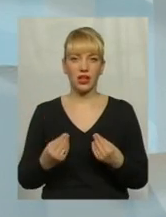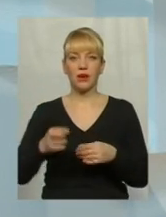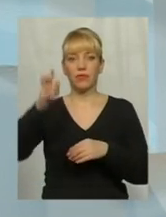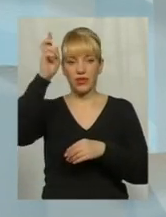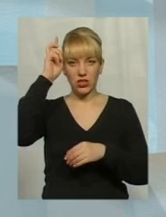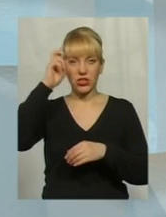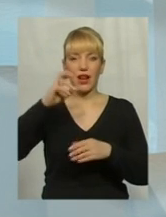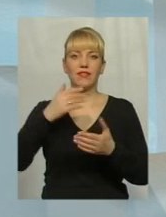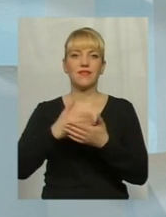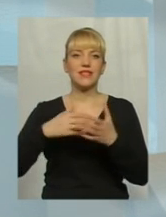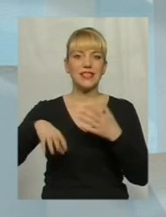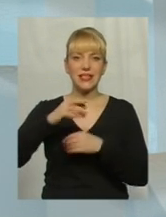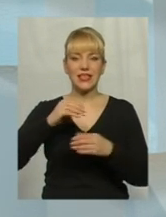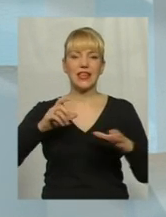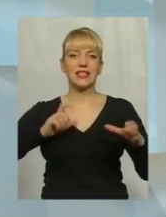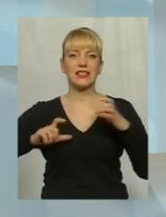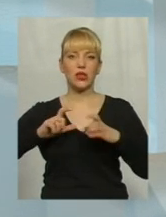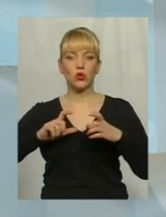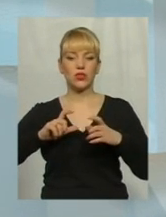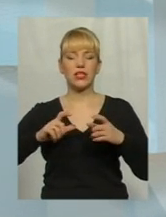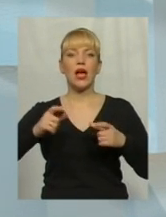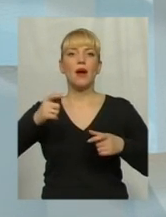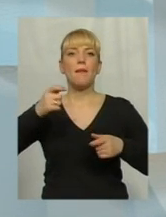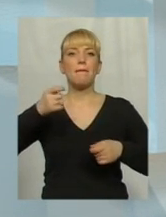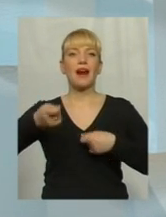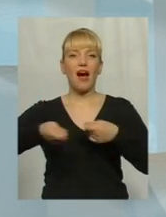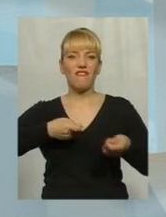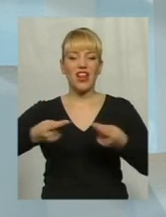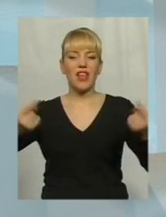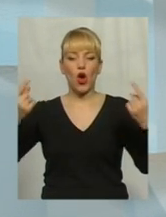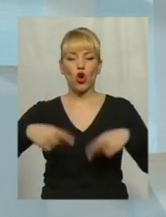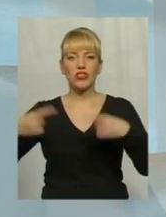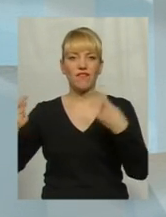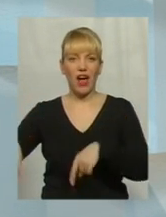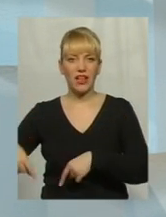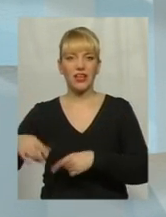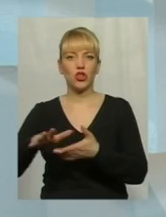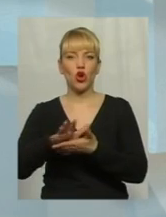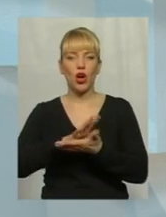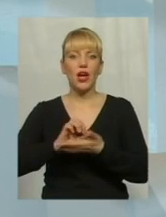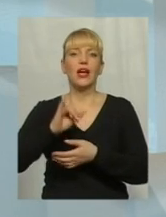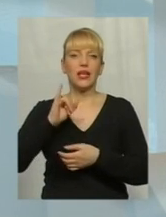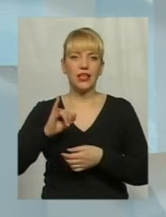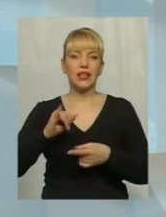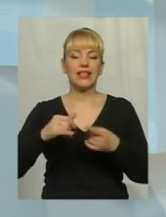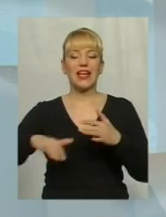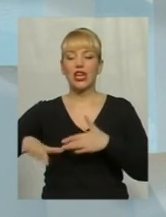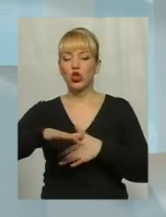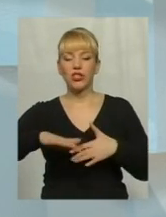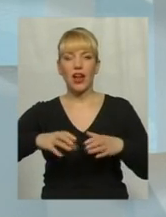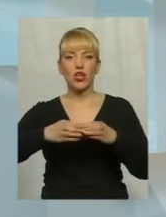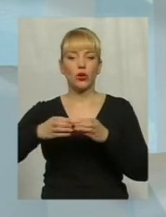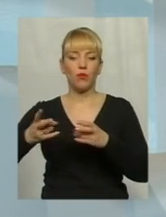державі майже всі інституції управління розвалено. І тому, звичайно, що громада має взяти, територіальні громади, в першу чергу мають